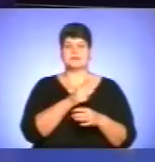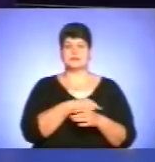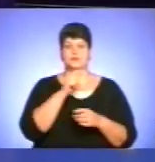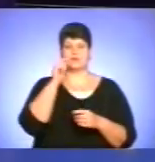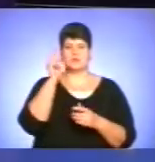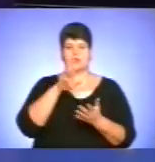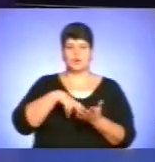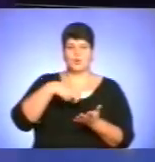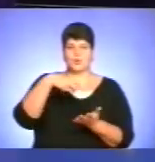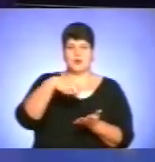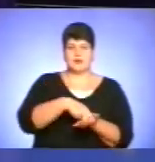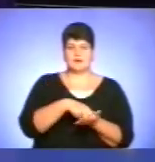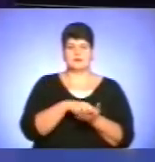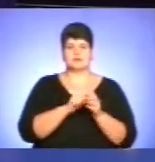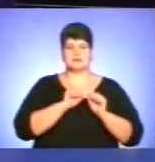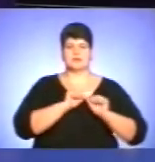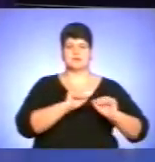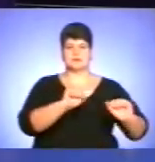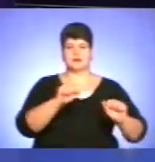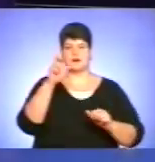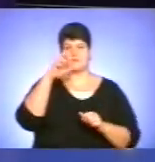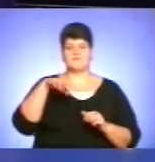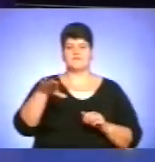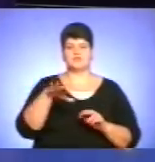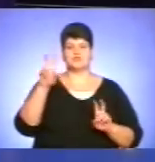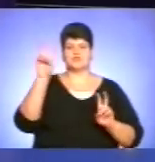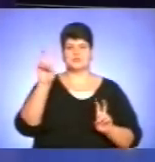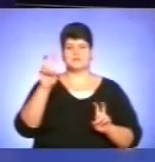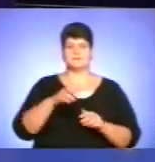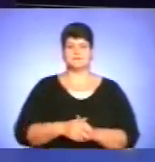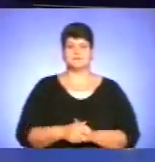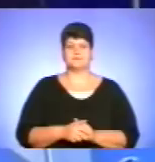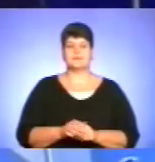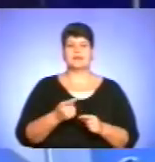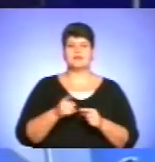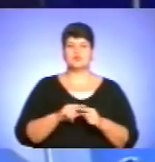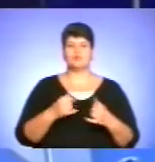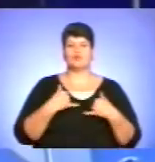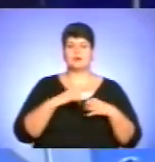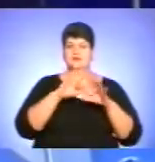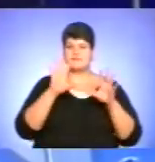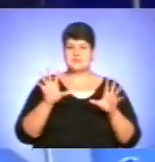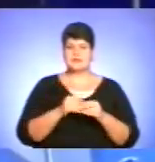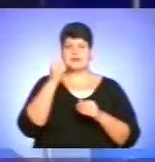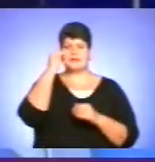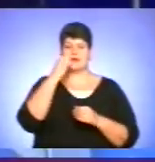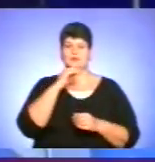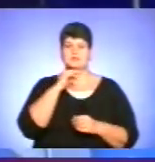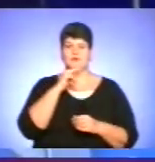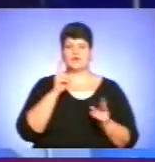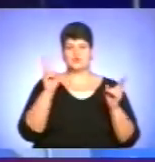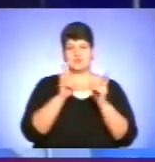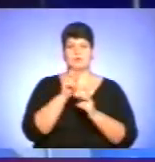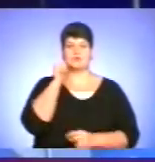захисникам вітчизни», повідомляє Управління культури обласної державної адміністрації. На цьому в мене все. Дякую за увагу і зустрінемось